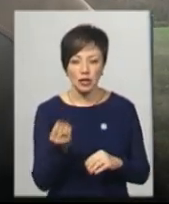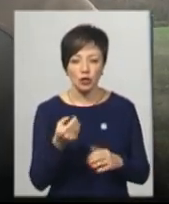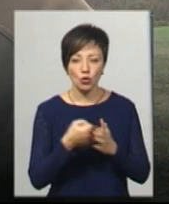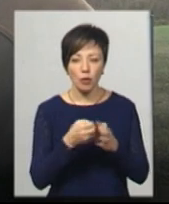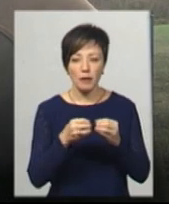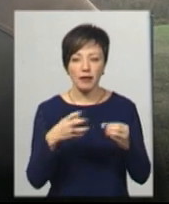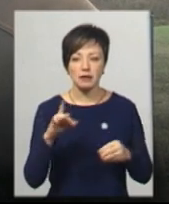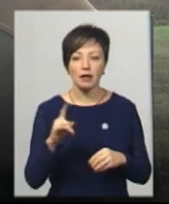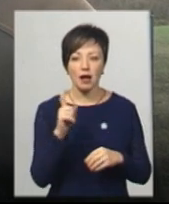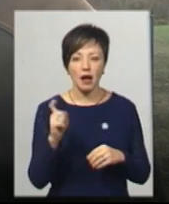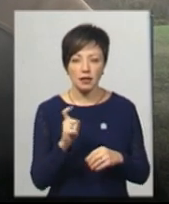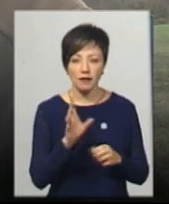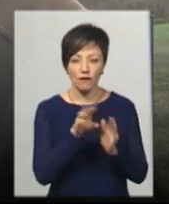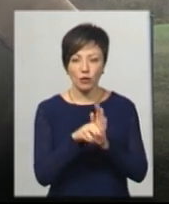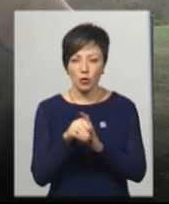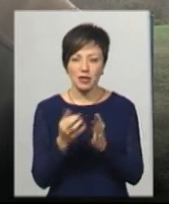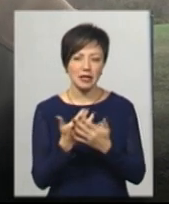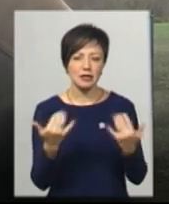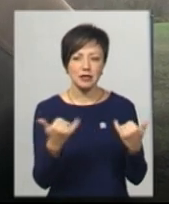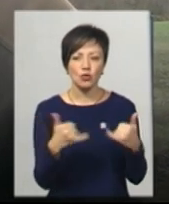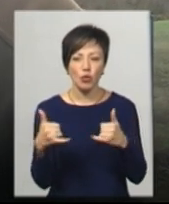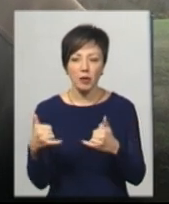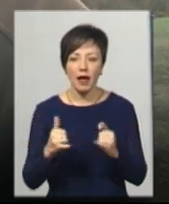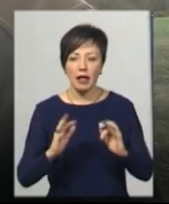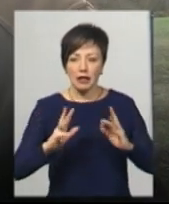до 15 разів виносять всякі добрива, хімікати.